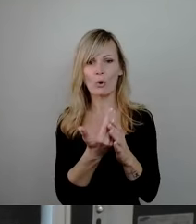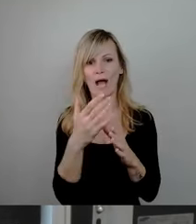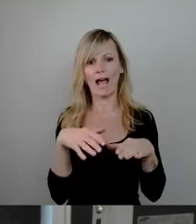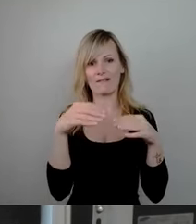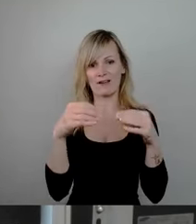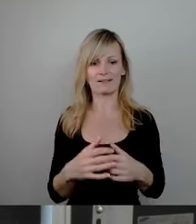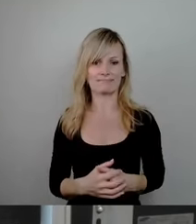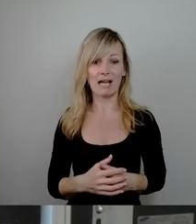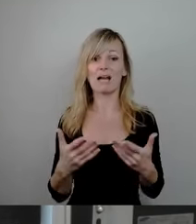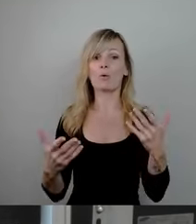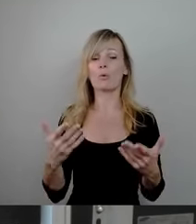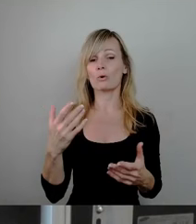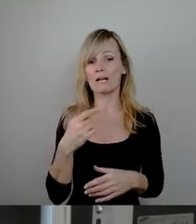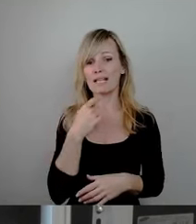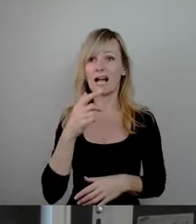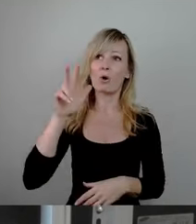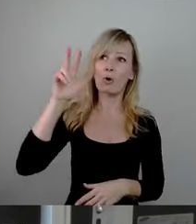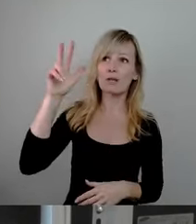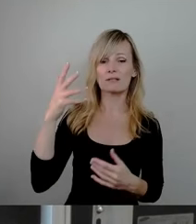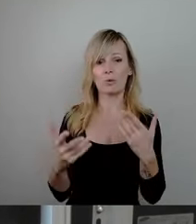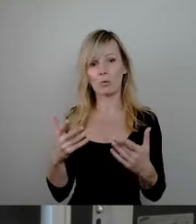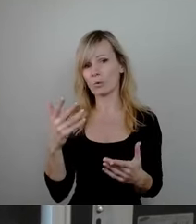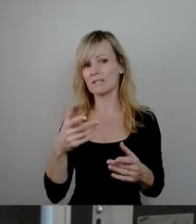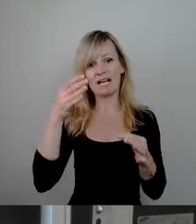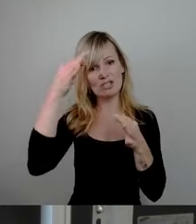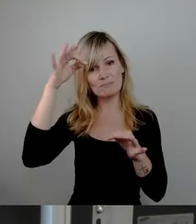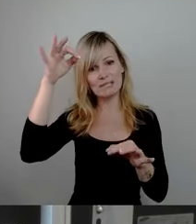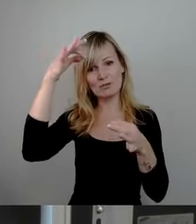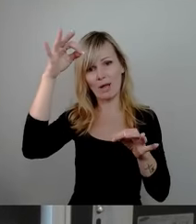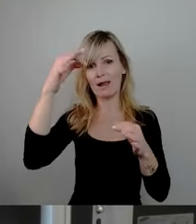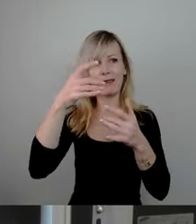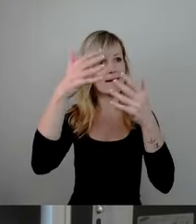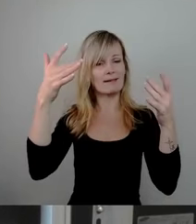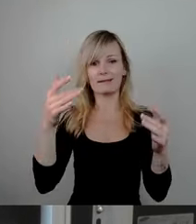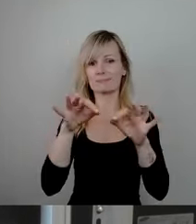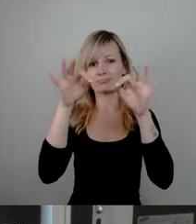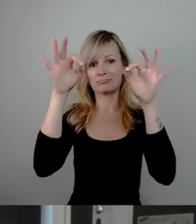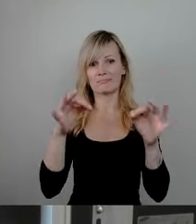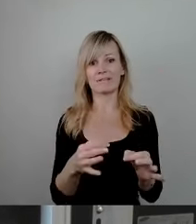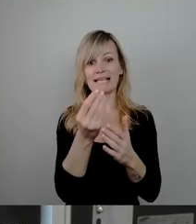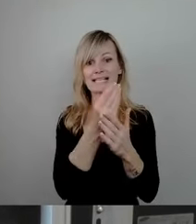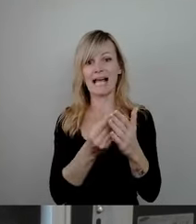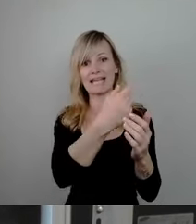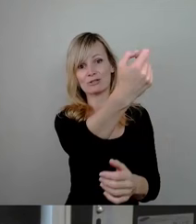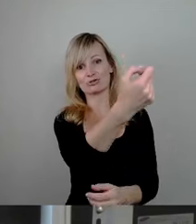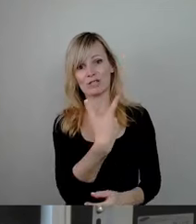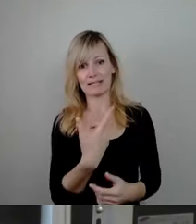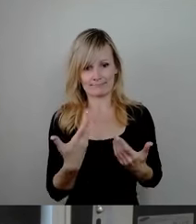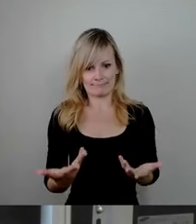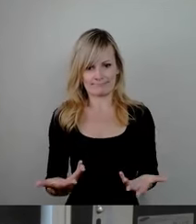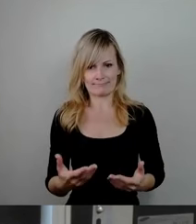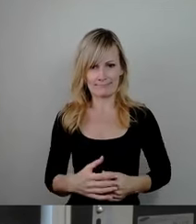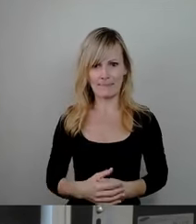welche religiöse, spirituelle Entität Sie auch wählen, hat uns ein Zeichen geschickt. Nämlich ein Zeichen,